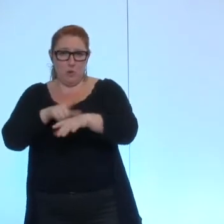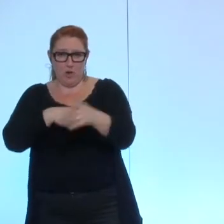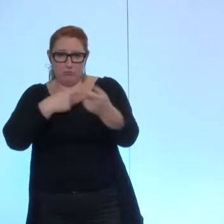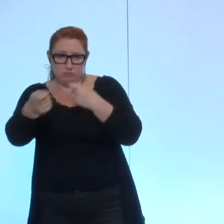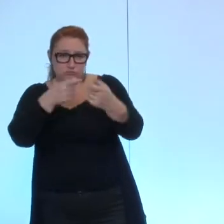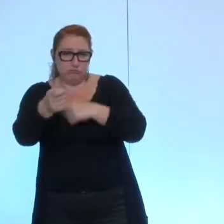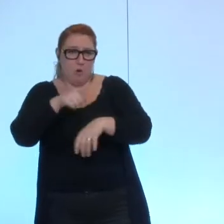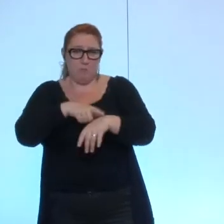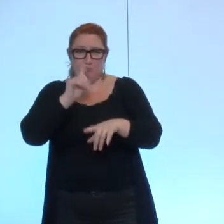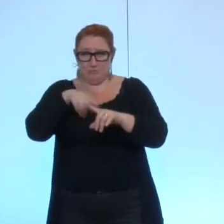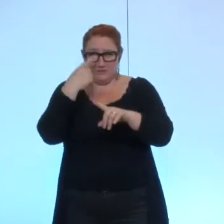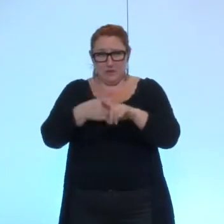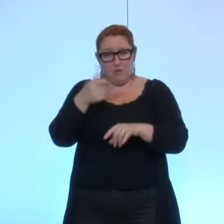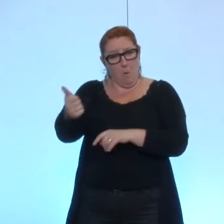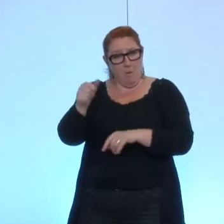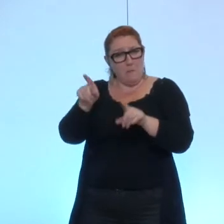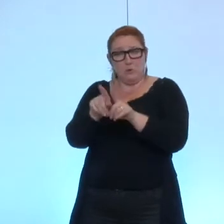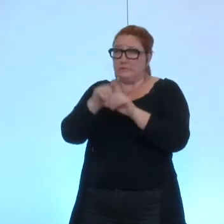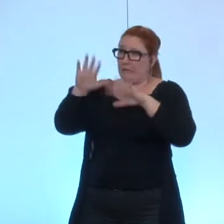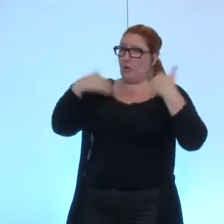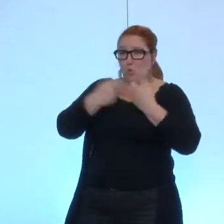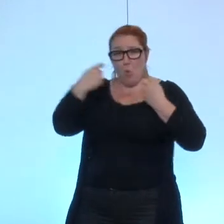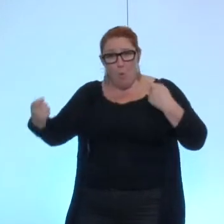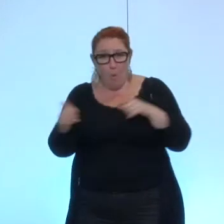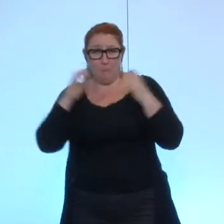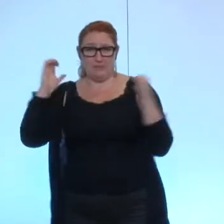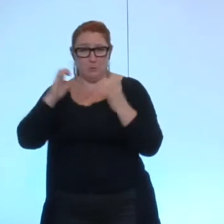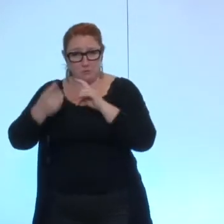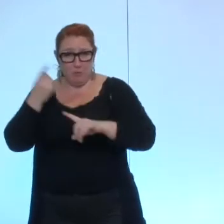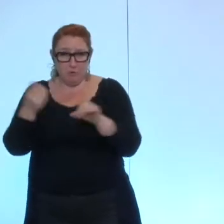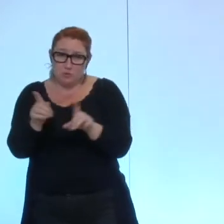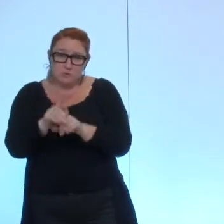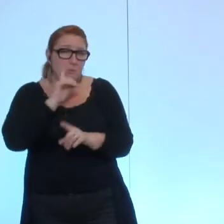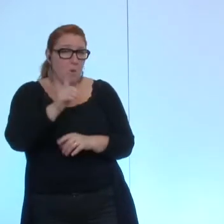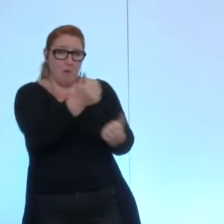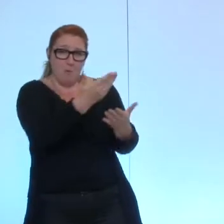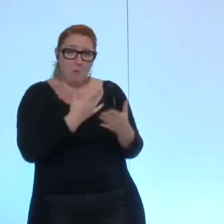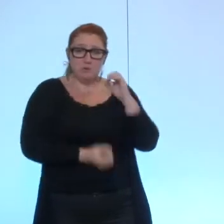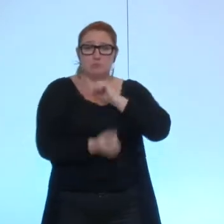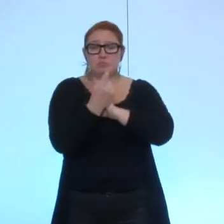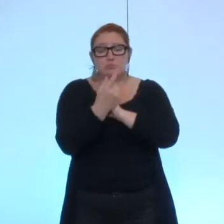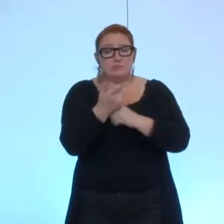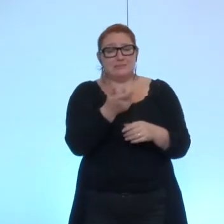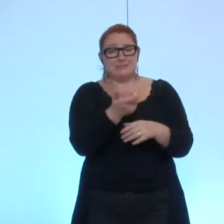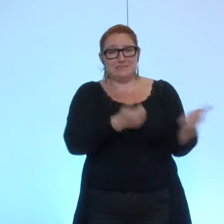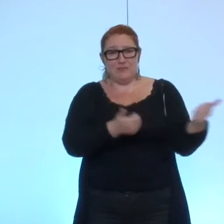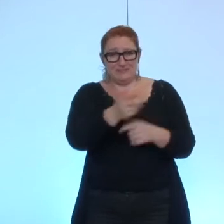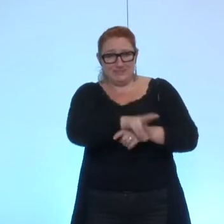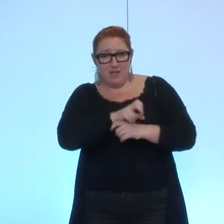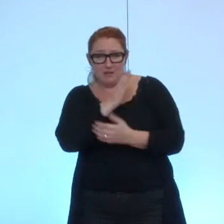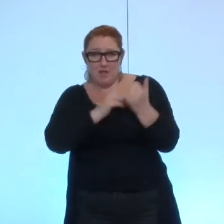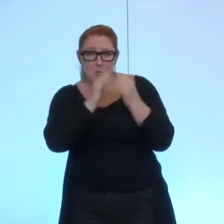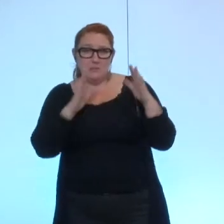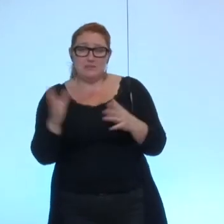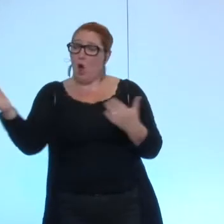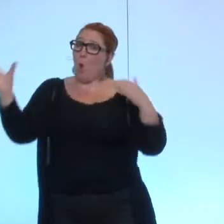doivent assumer de longues réunions et une pression importante. Vous pourriez aussi nous proposer des services de garde à domicile complémentaires de ce qui existe déjà pour les personnes dépendantes